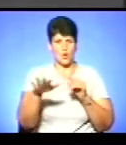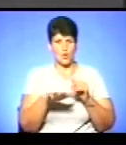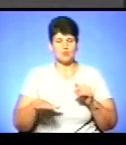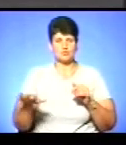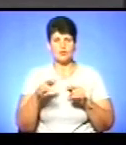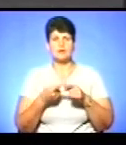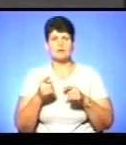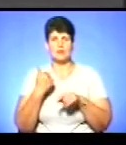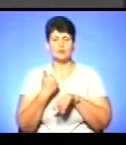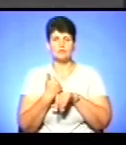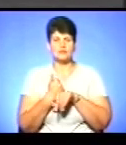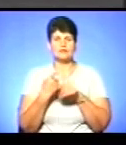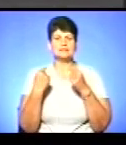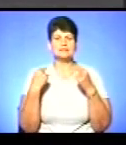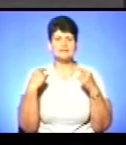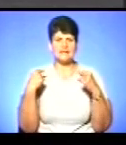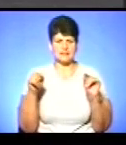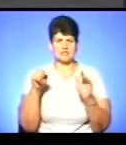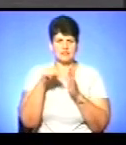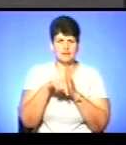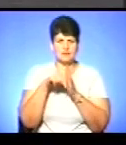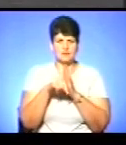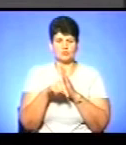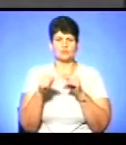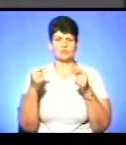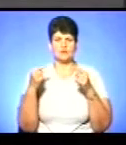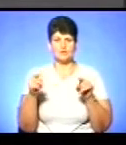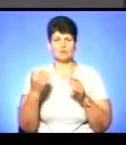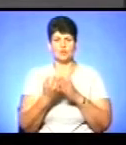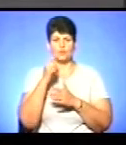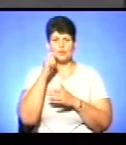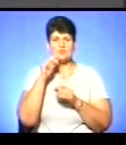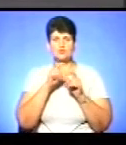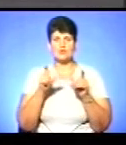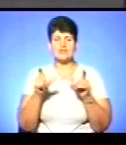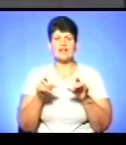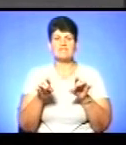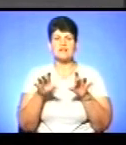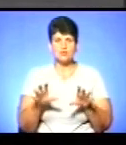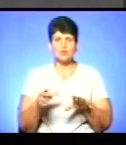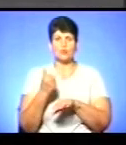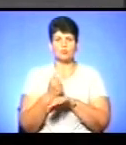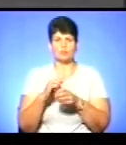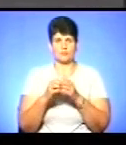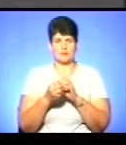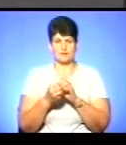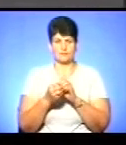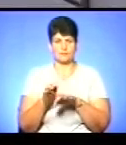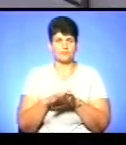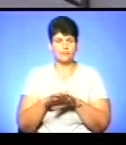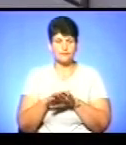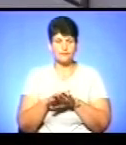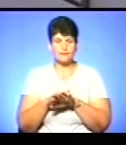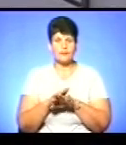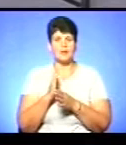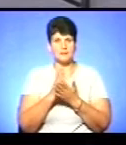концепція і філософія закладена в саму, власне, нову українську школу, яка вирішує суспільну проблему. Пані Галина, чи маєте